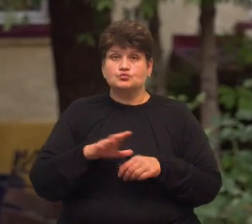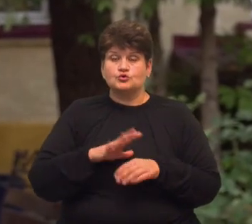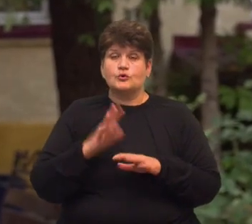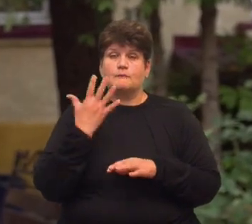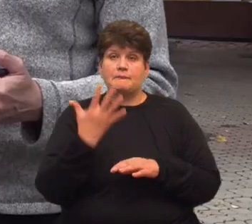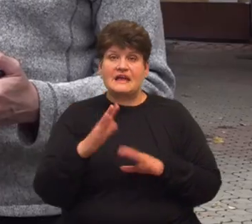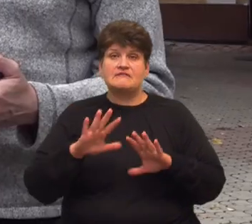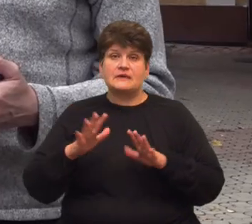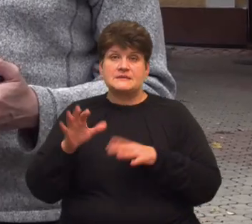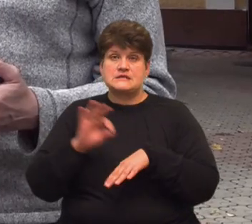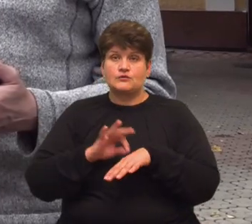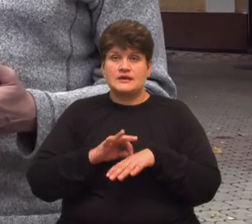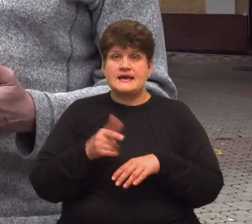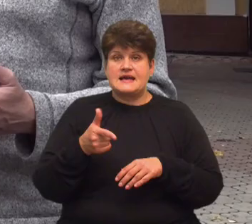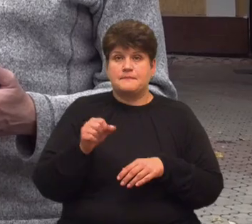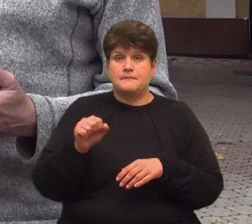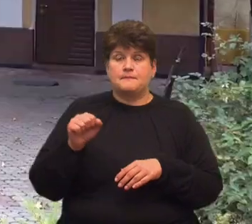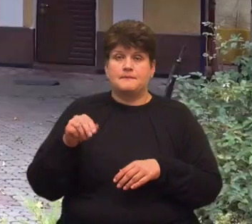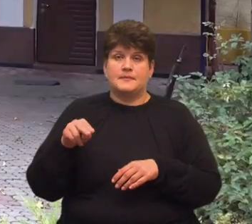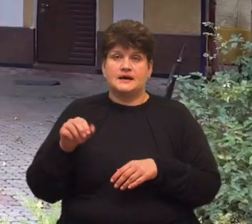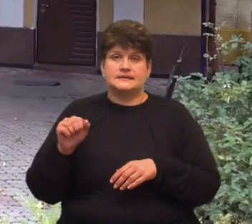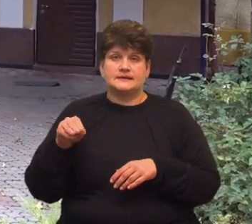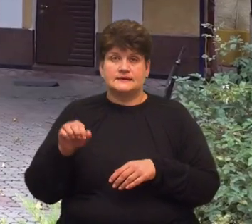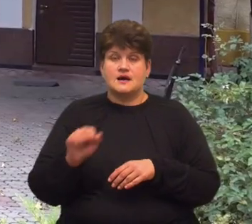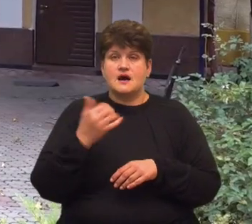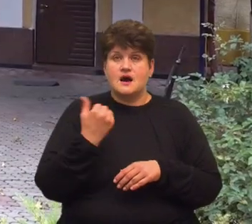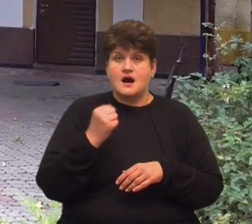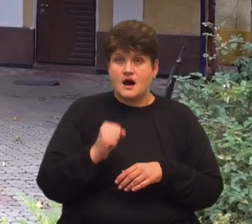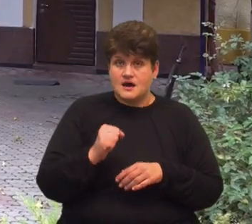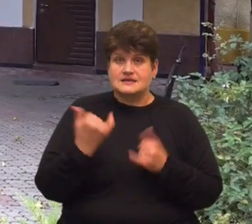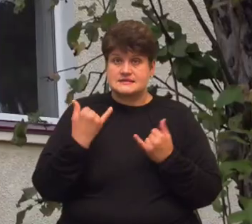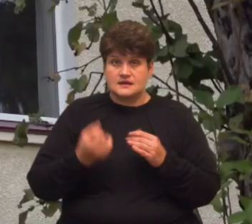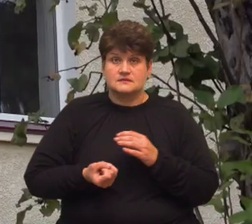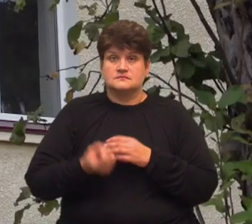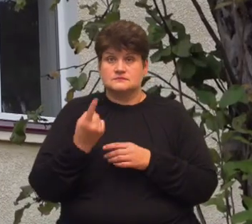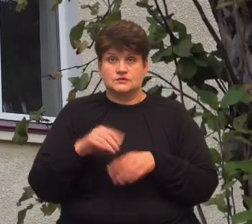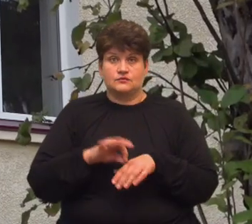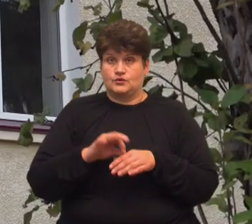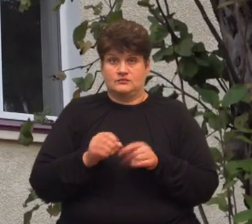захворювання на гепатит А. Наразі, каже Володимир Паничев, спалаху захворювання немає.